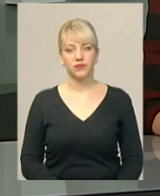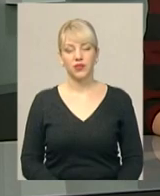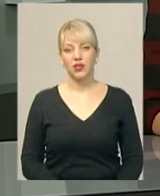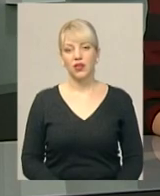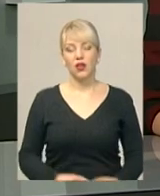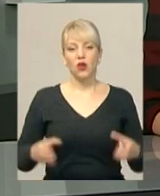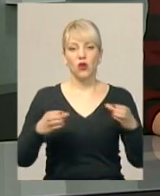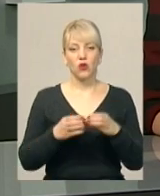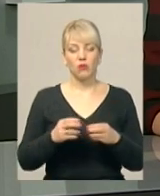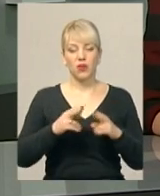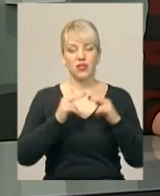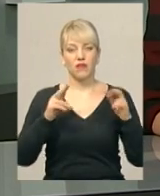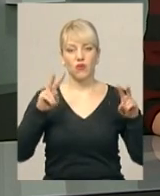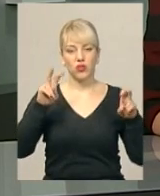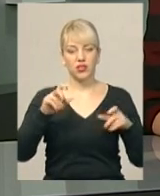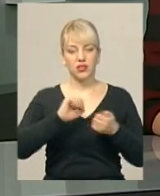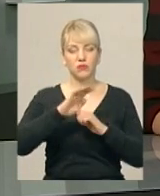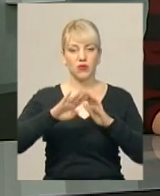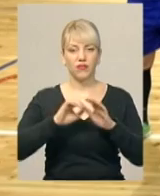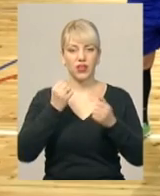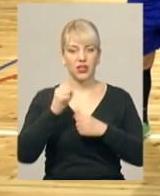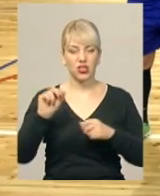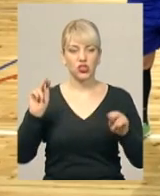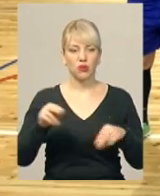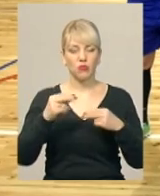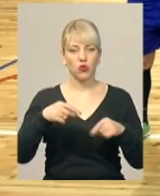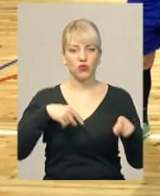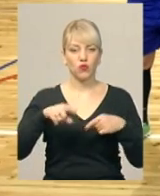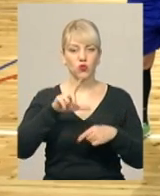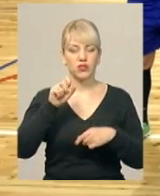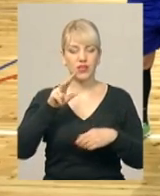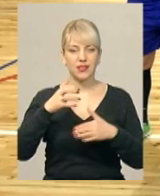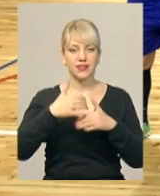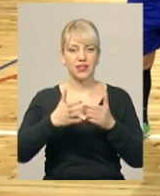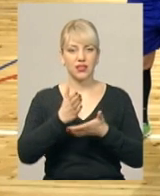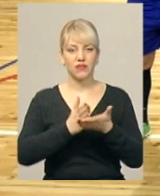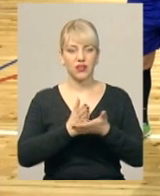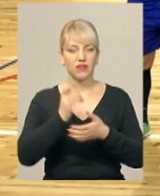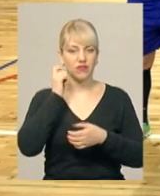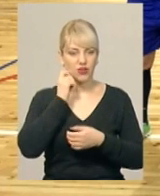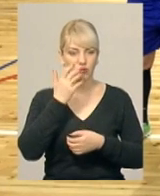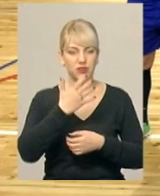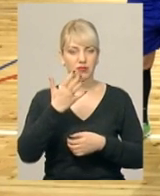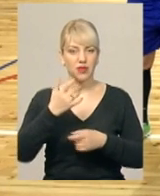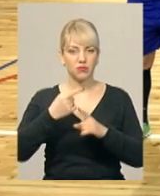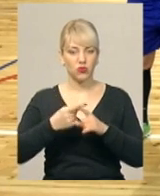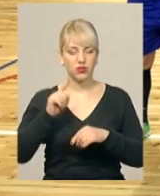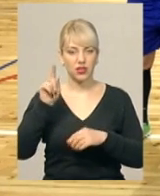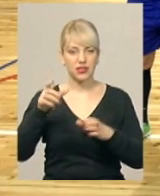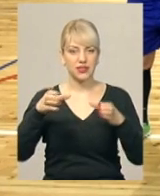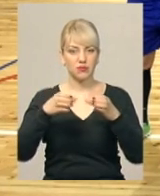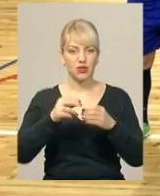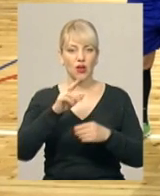Команда «Фортеця» з Кам'янця-Подільського виграла чемпіонат України з футзалу серед ветеранів віком 55+. Тамтешня збірна